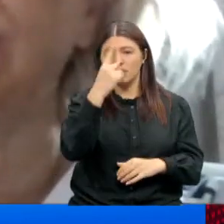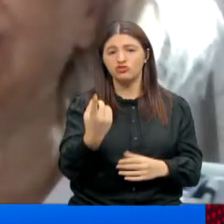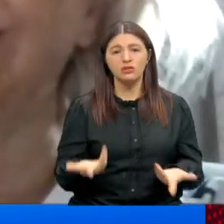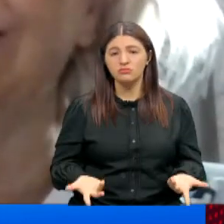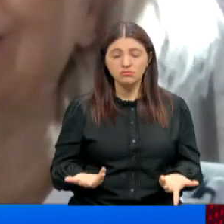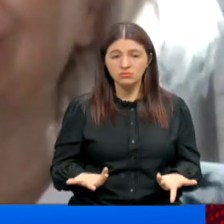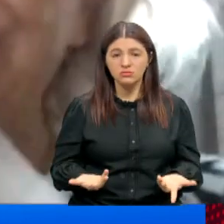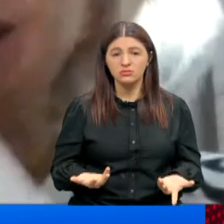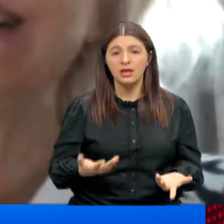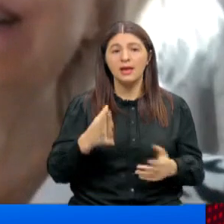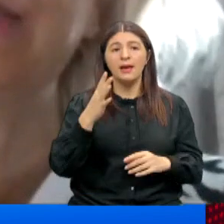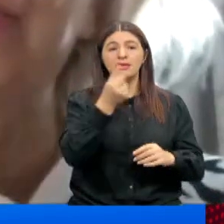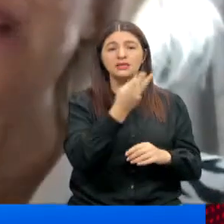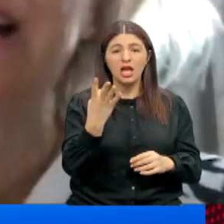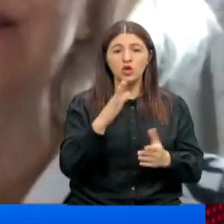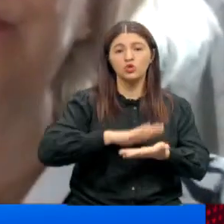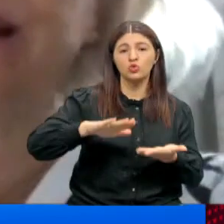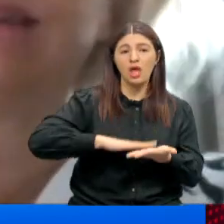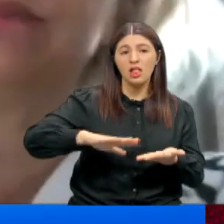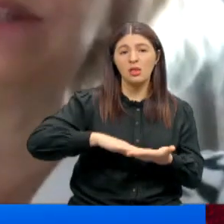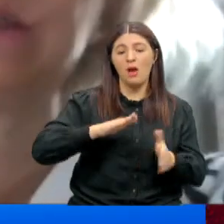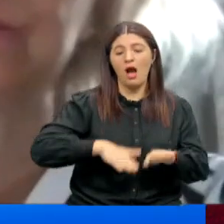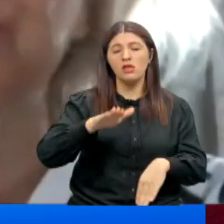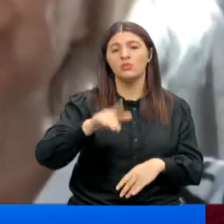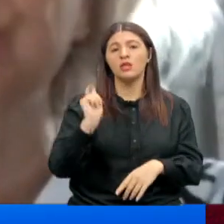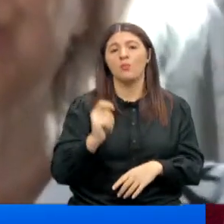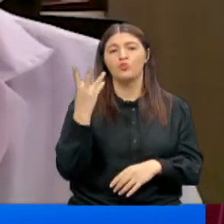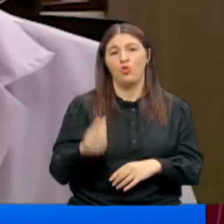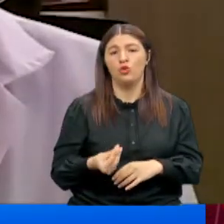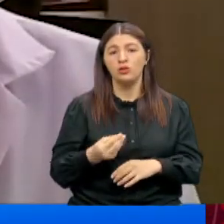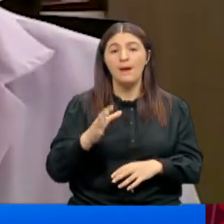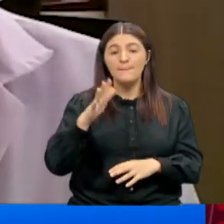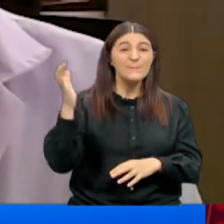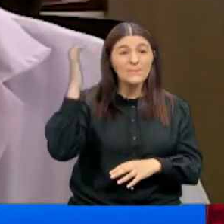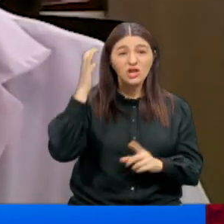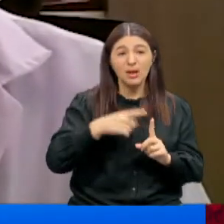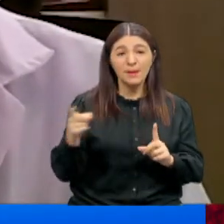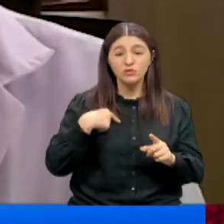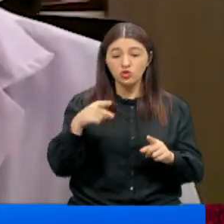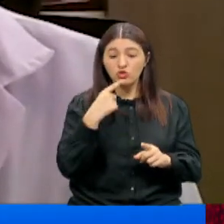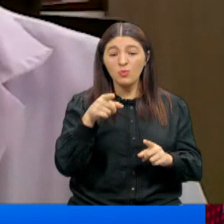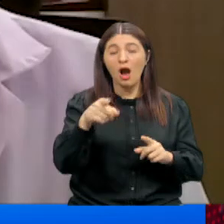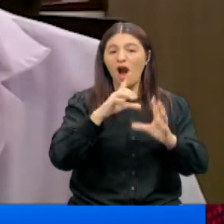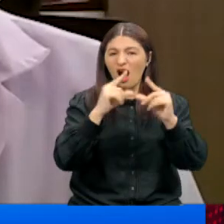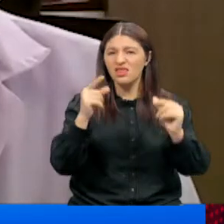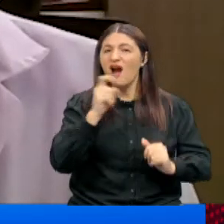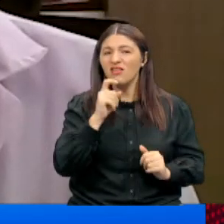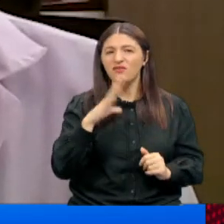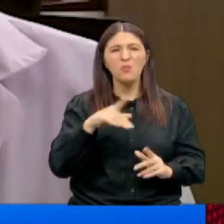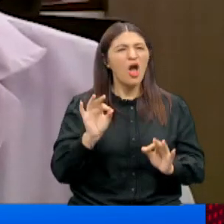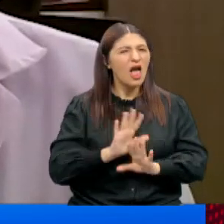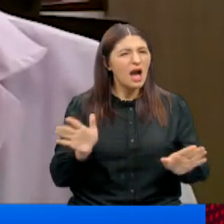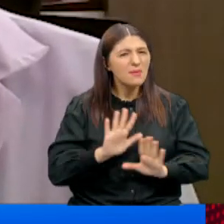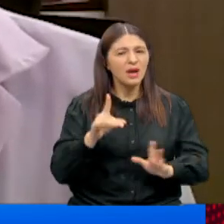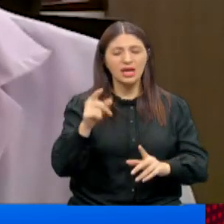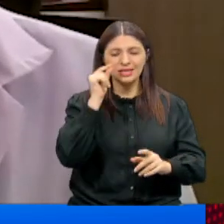veriyi düzeltme adımını atmış oluyoruz. Baştan beri biz diyoruz ki bu harita hatalı, böyle yapmayın.